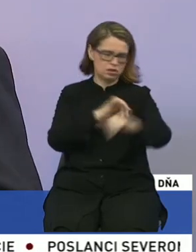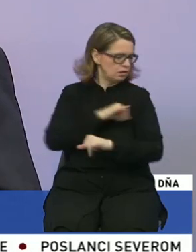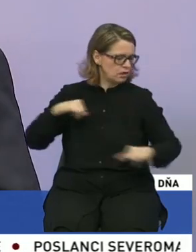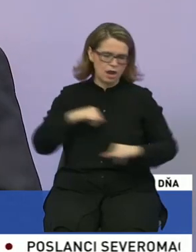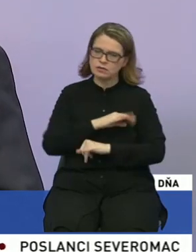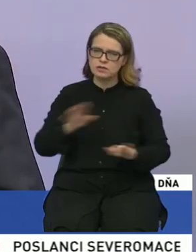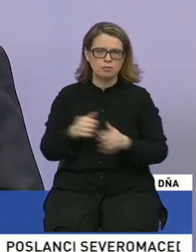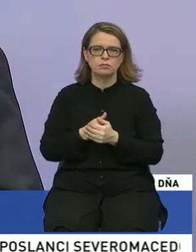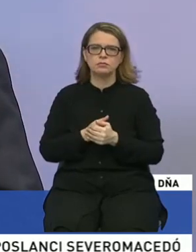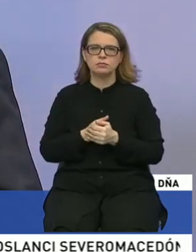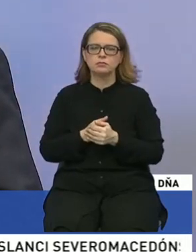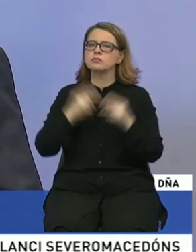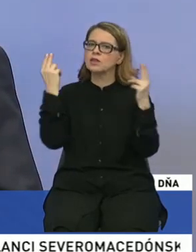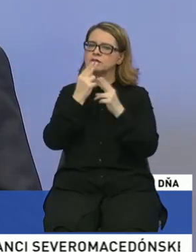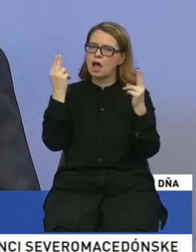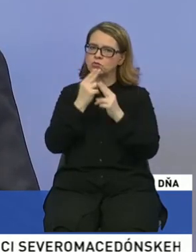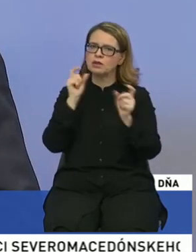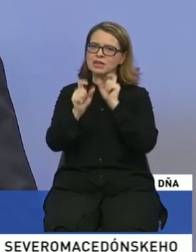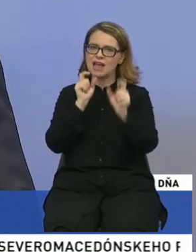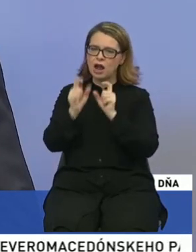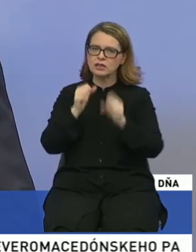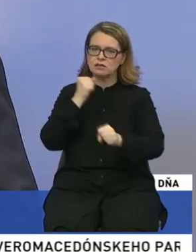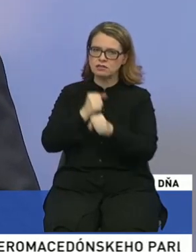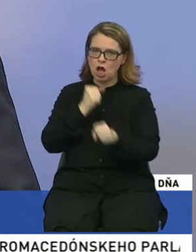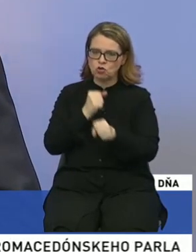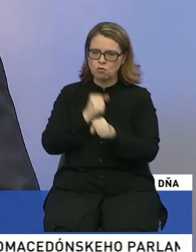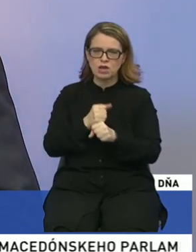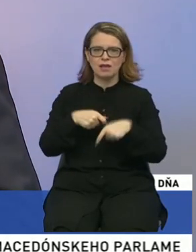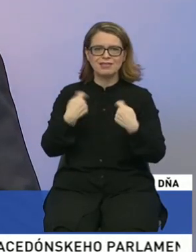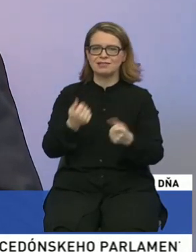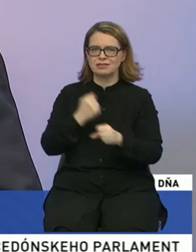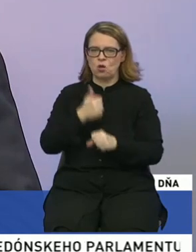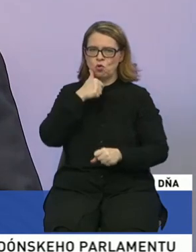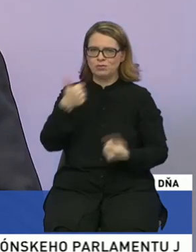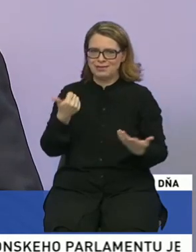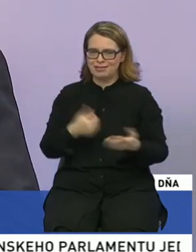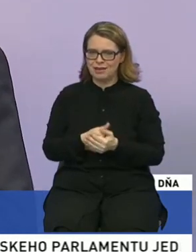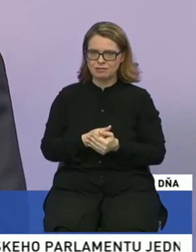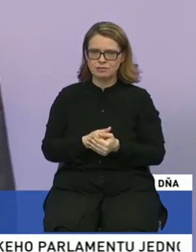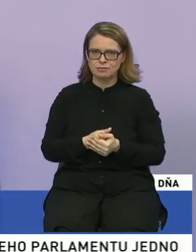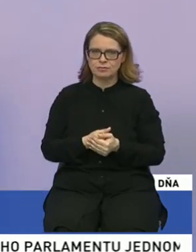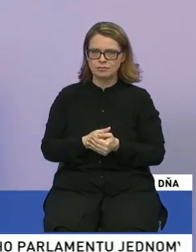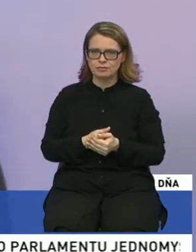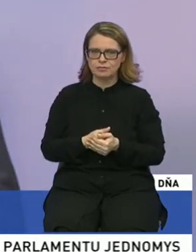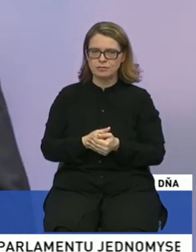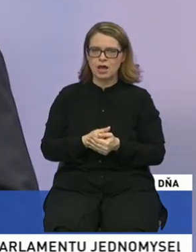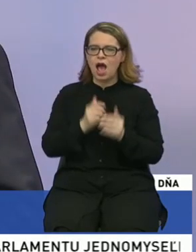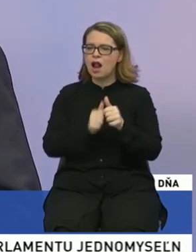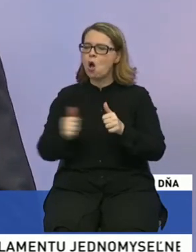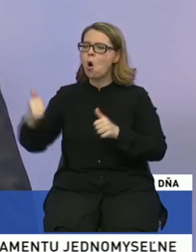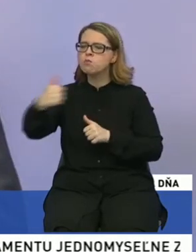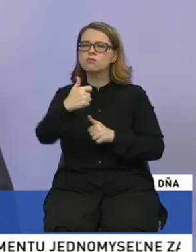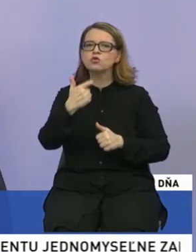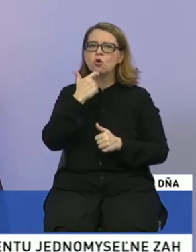Samozrejme, diavnice, ktoré sa budujú, sa nedajú robiť za jeden deň. ale napríklad obchvát košic,